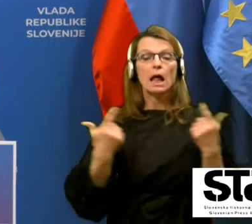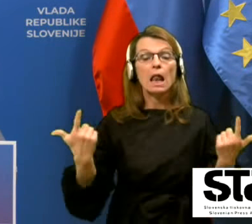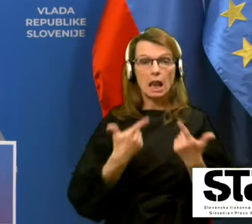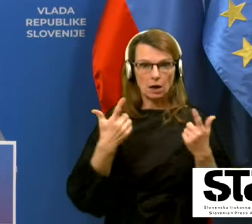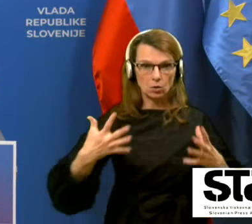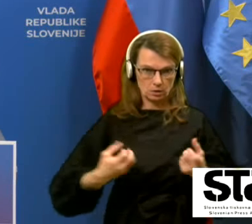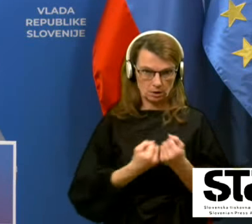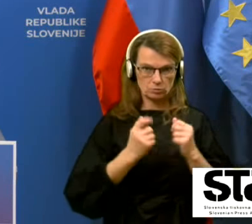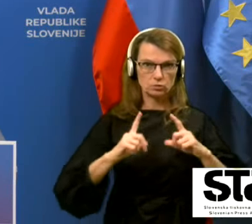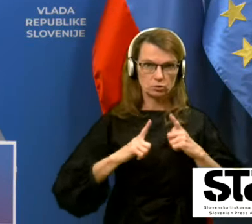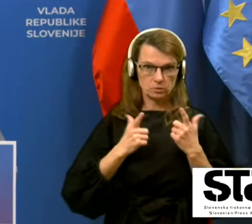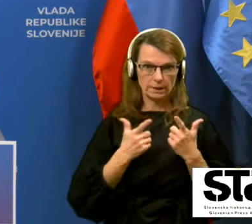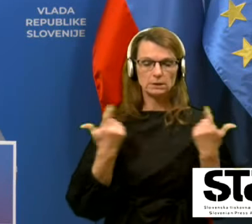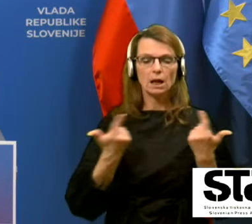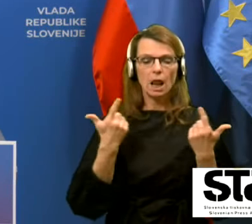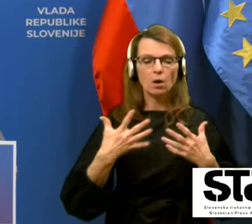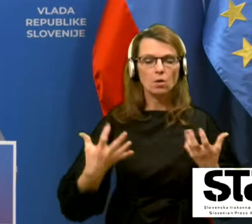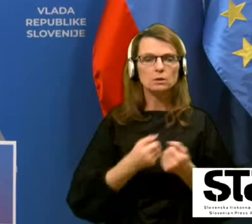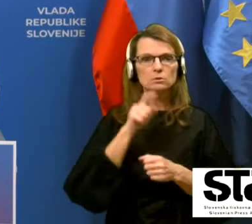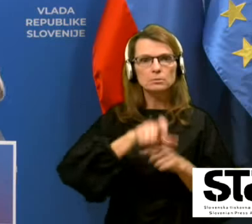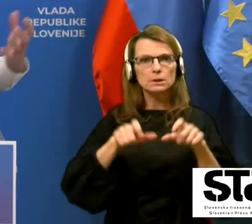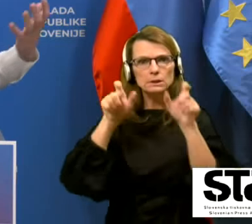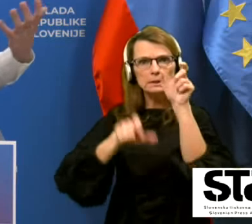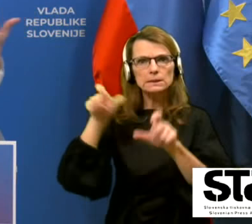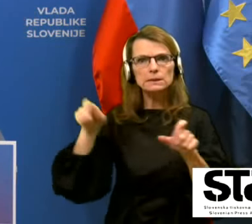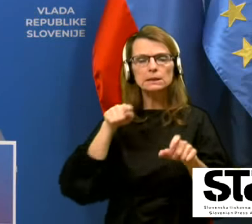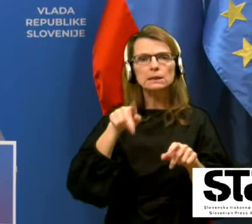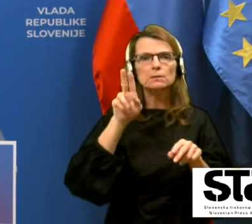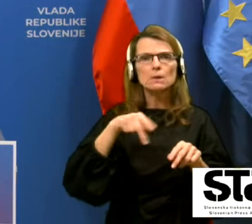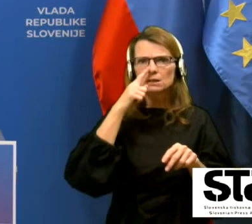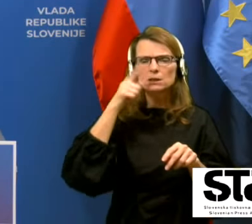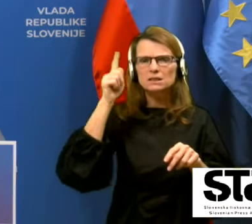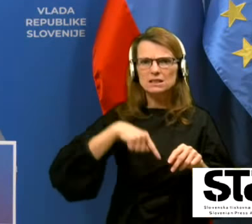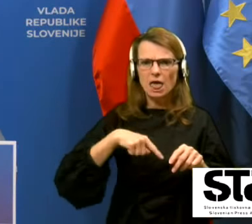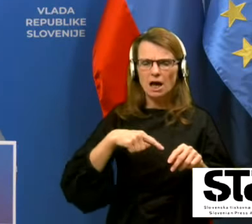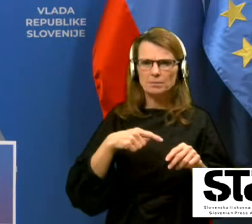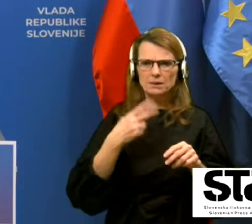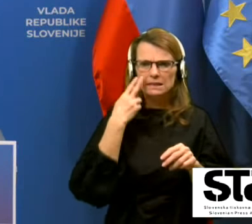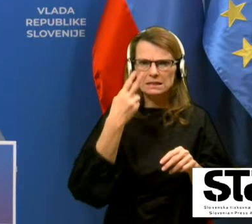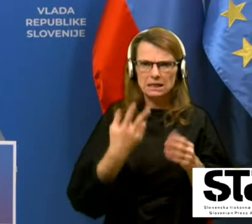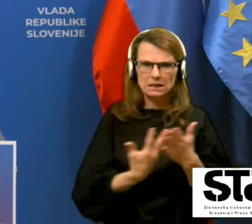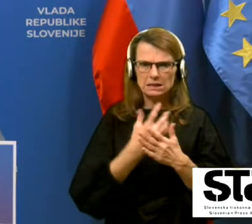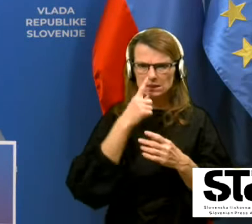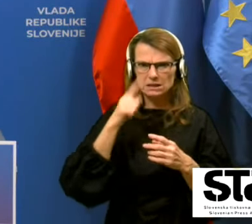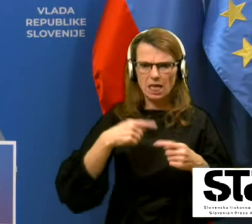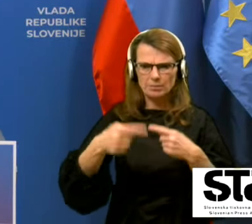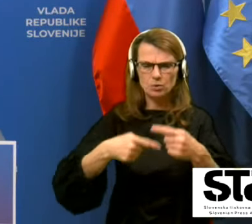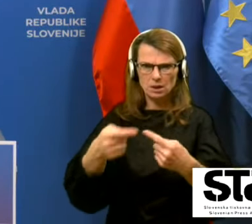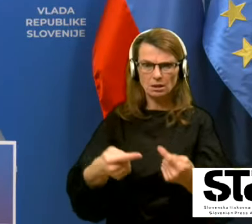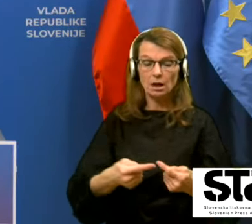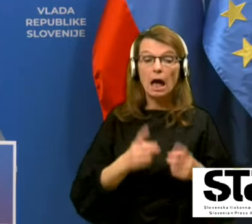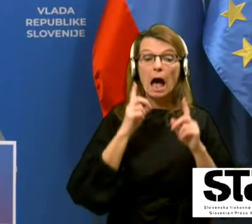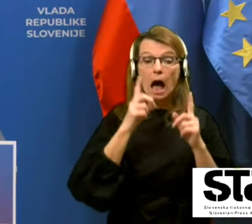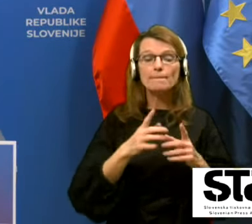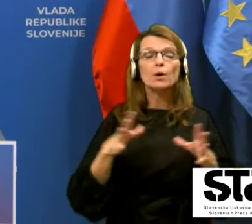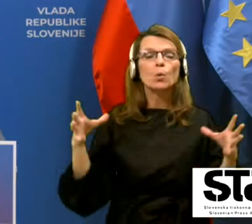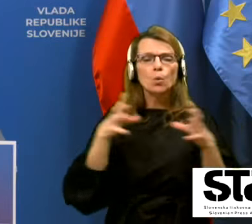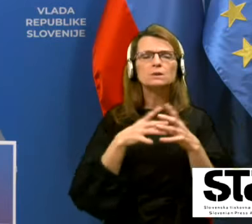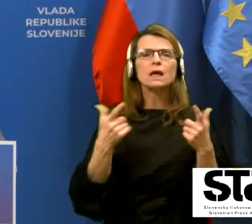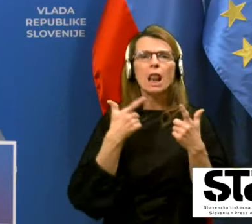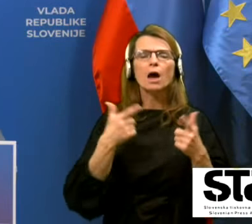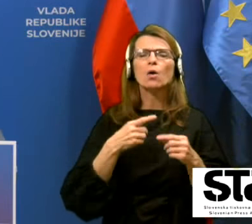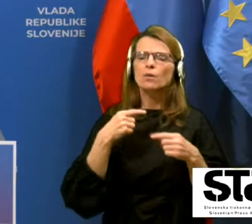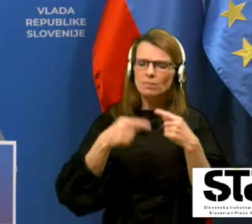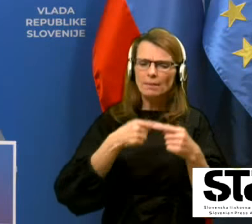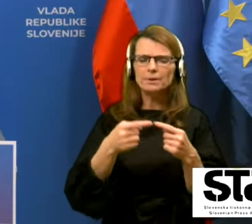ocepli tiste, ki imajo največjo tveganje za slabo tek, ampak iz vidika skupnosti je še vedno pomembno vse to, kar smo se naučili v teh